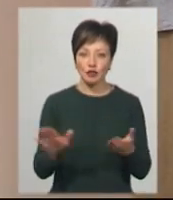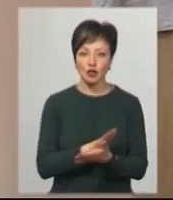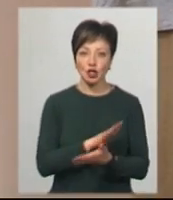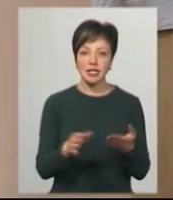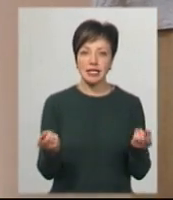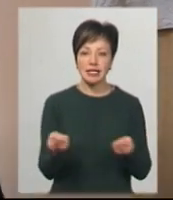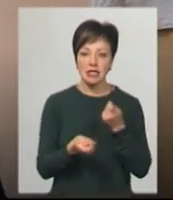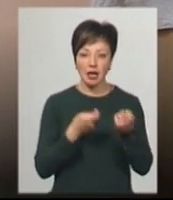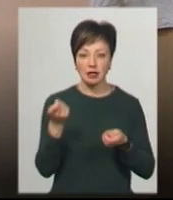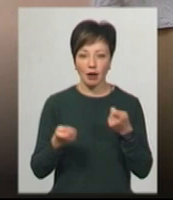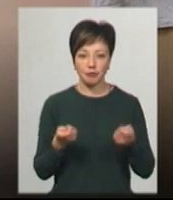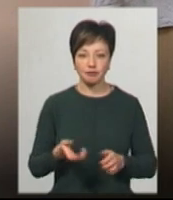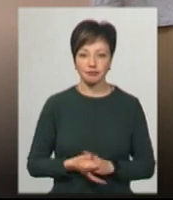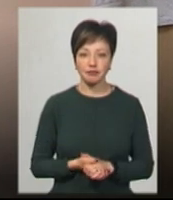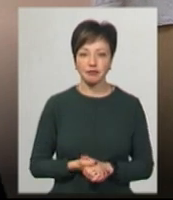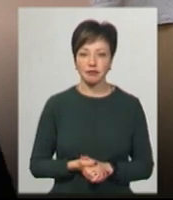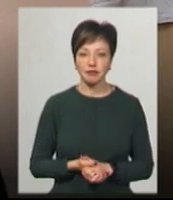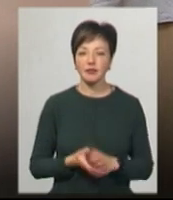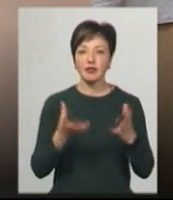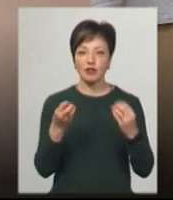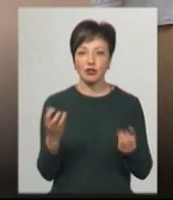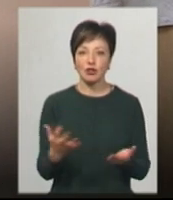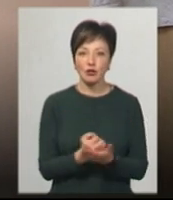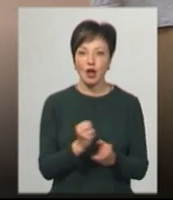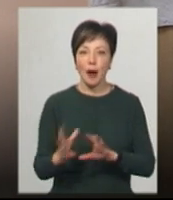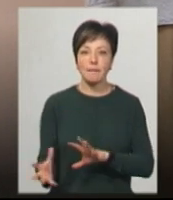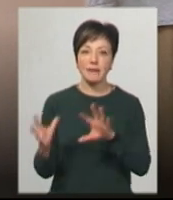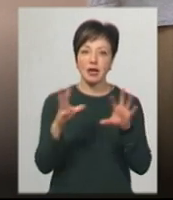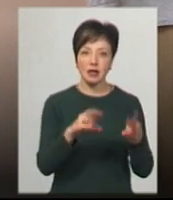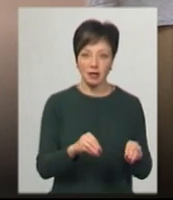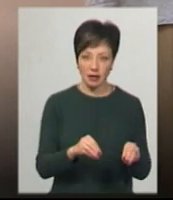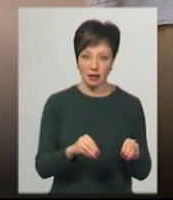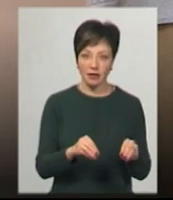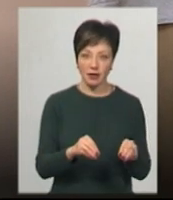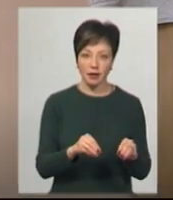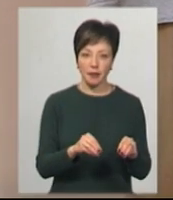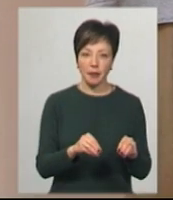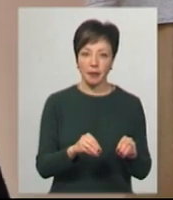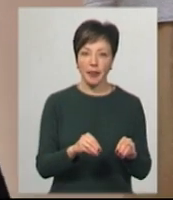Я роботу знайшов, ще як переїхали, ми вже тут 5 років, ну так в квартирах були, зараз тут.